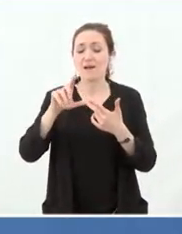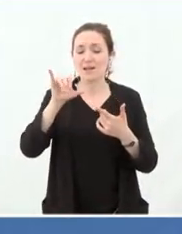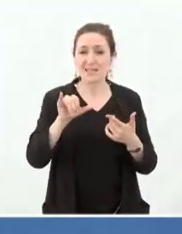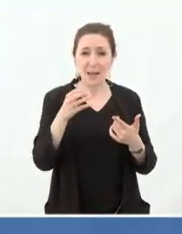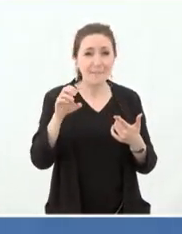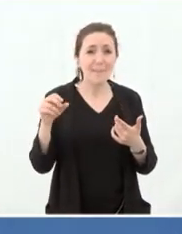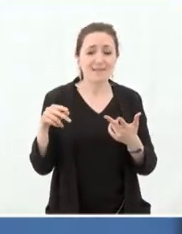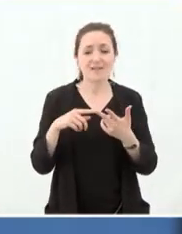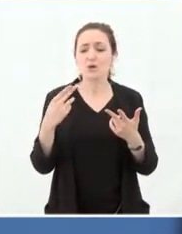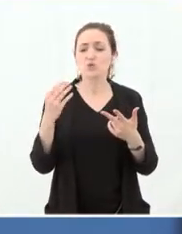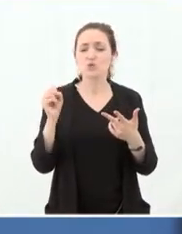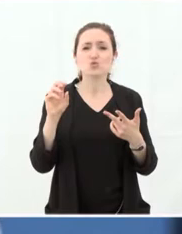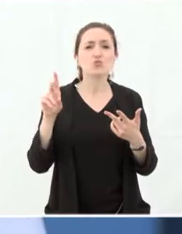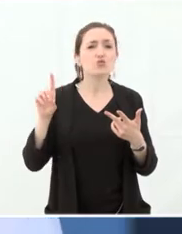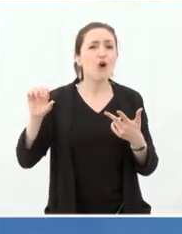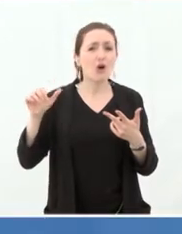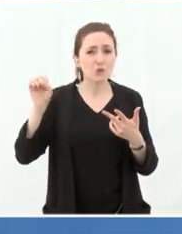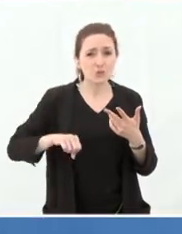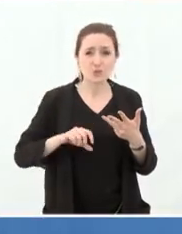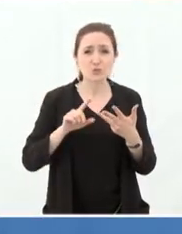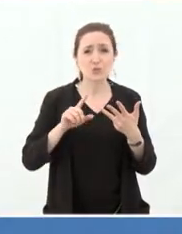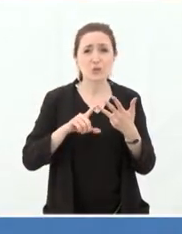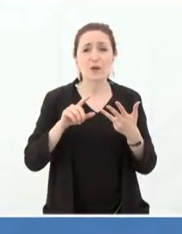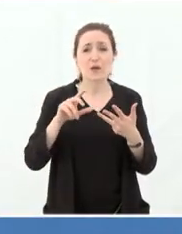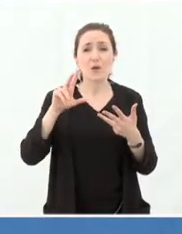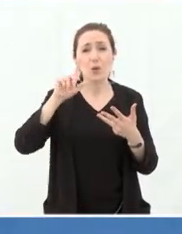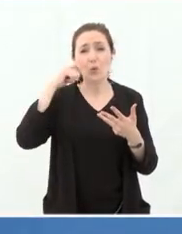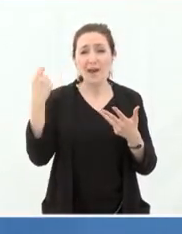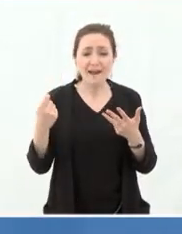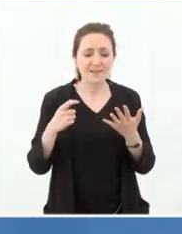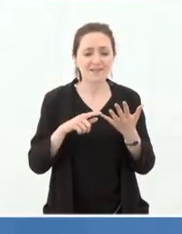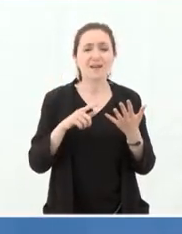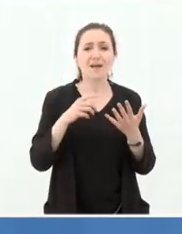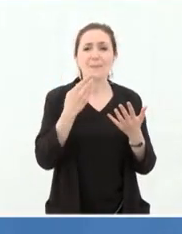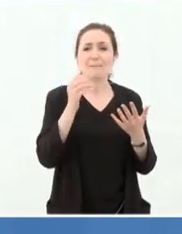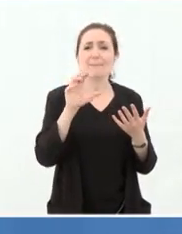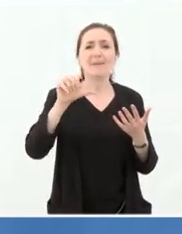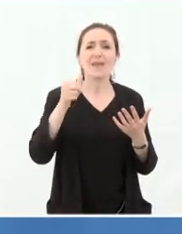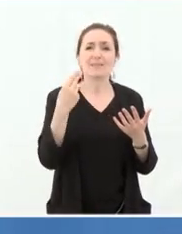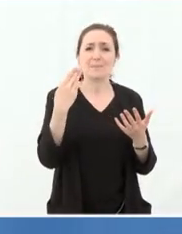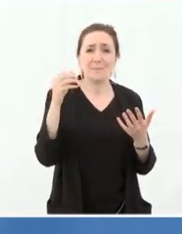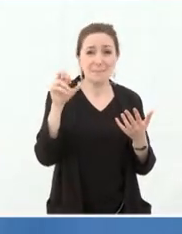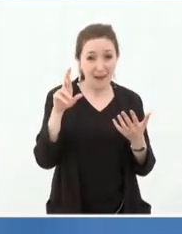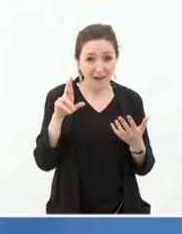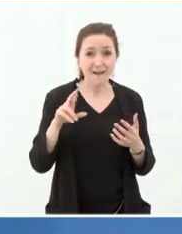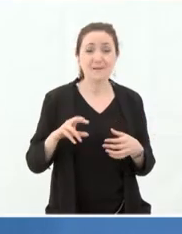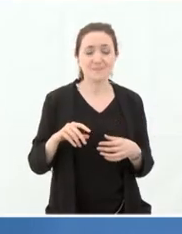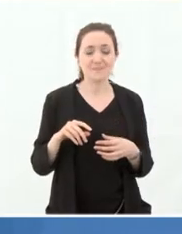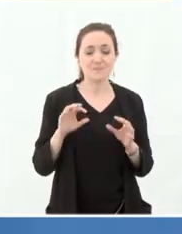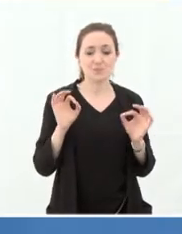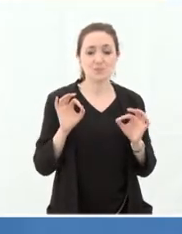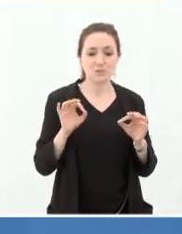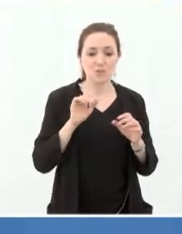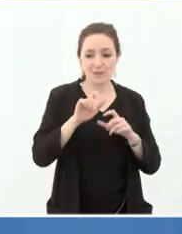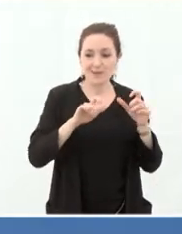-Soudan, en Ukraine, par exemple, ou encore au Myanmar. Et c'est vrai que c'est cette relation en étroite lien physique, j'allais